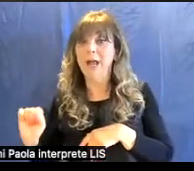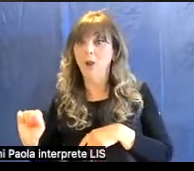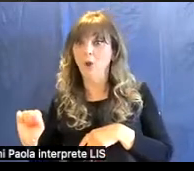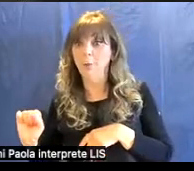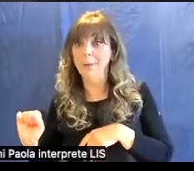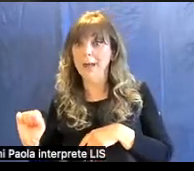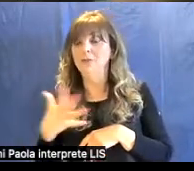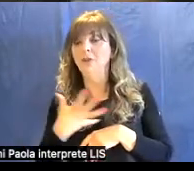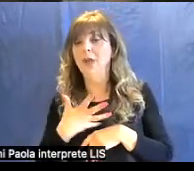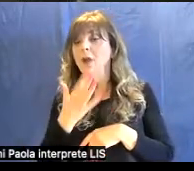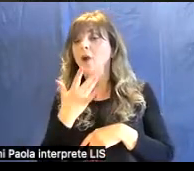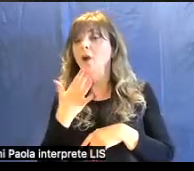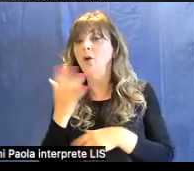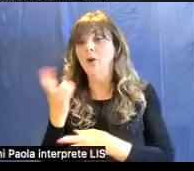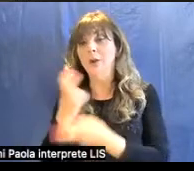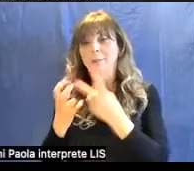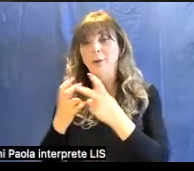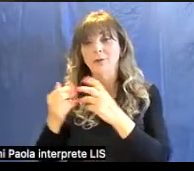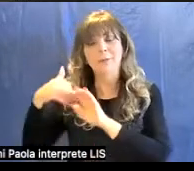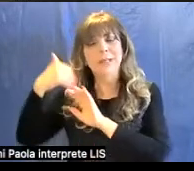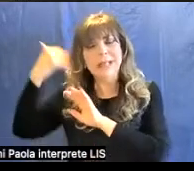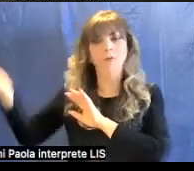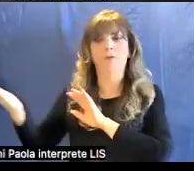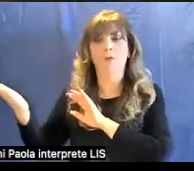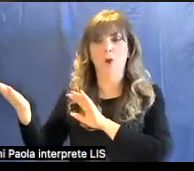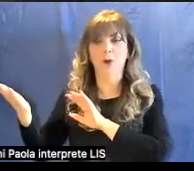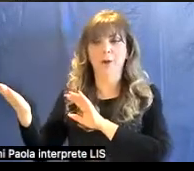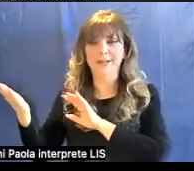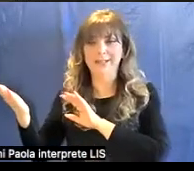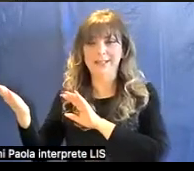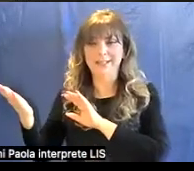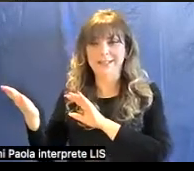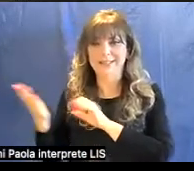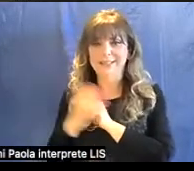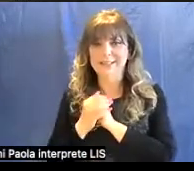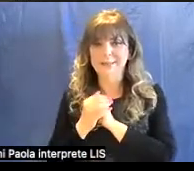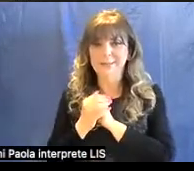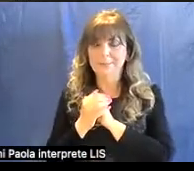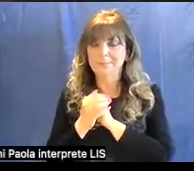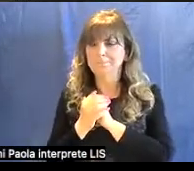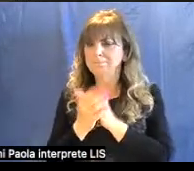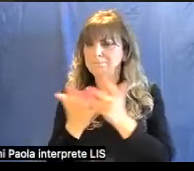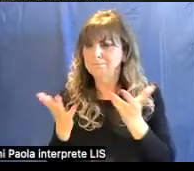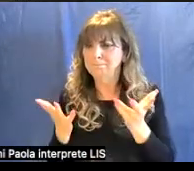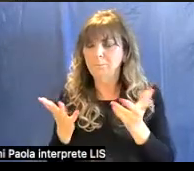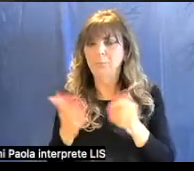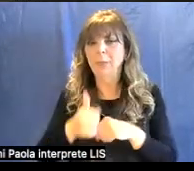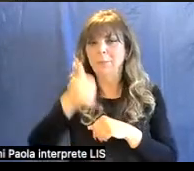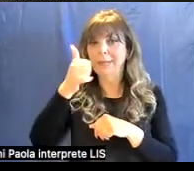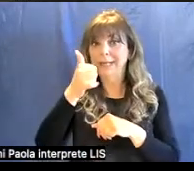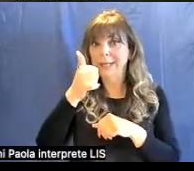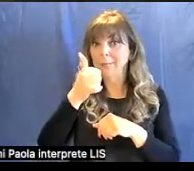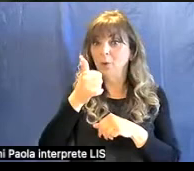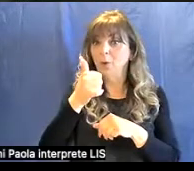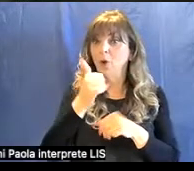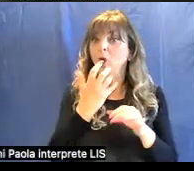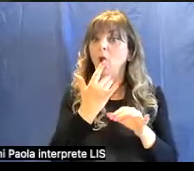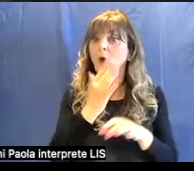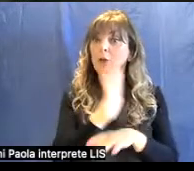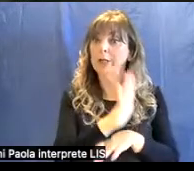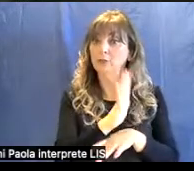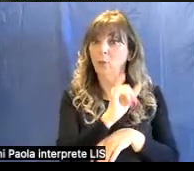colore che viene dall'esterno, diciamo, per tradurre il termine. Nel primo caso cosa succede?